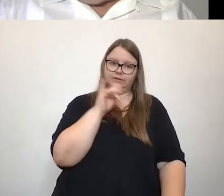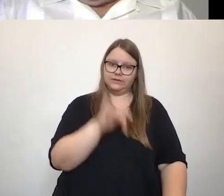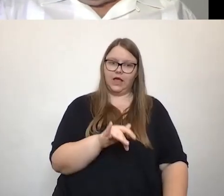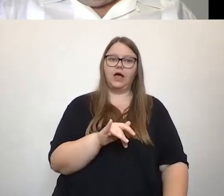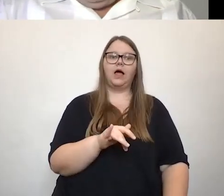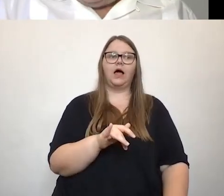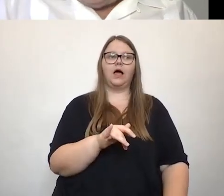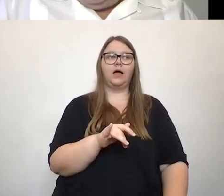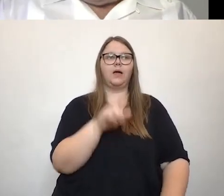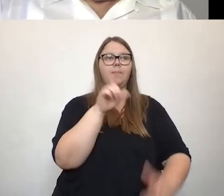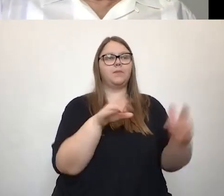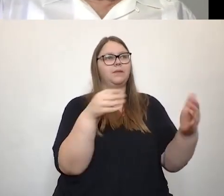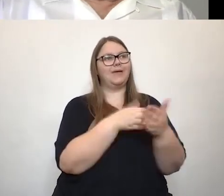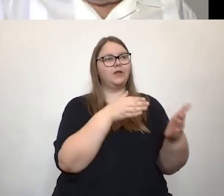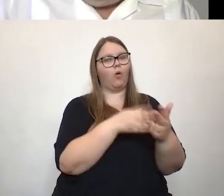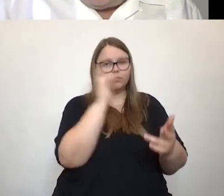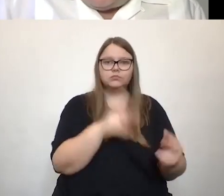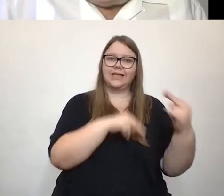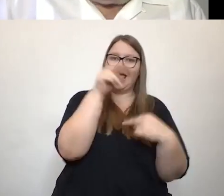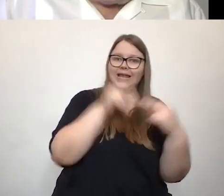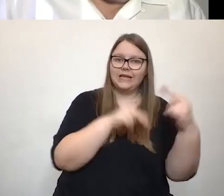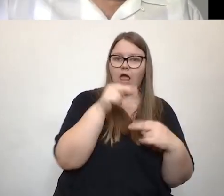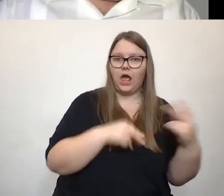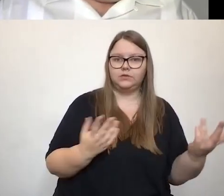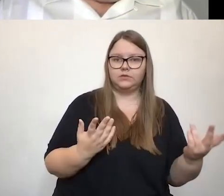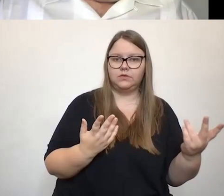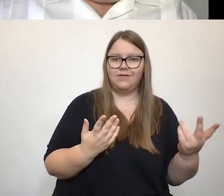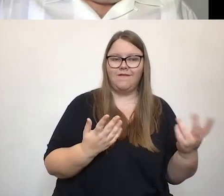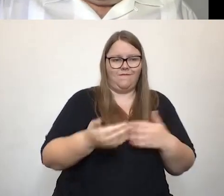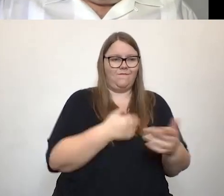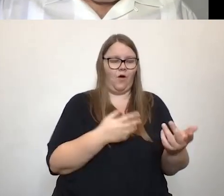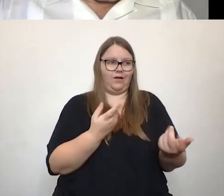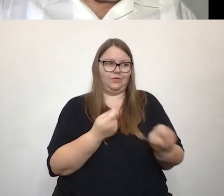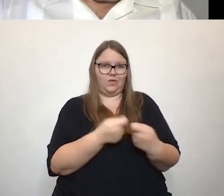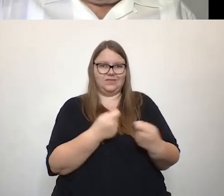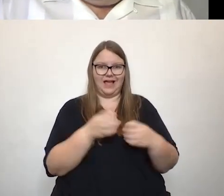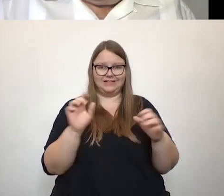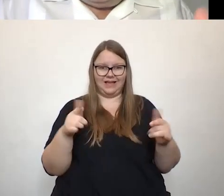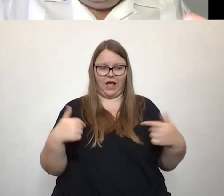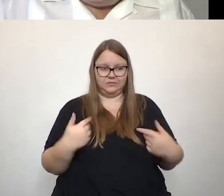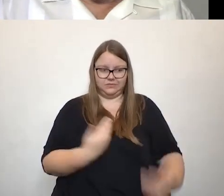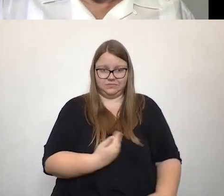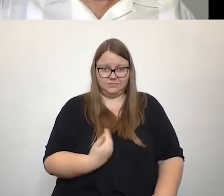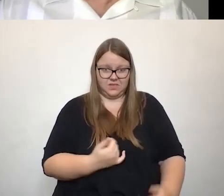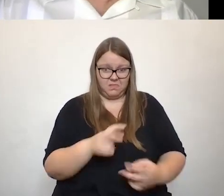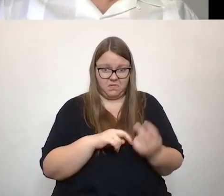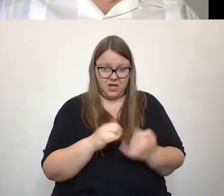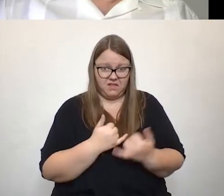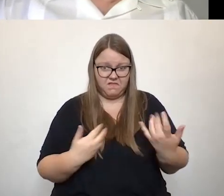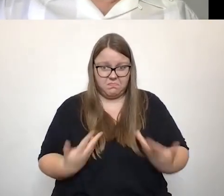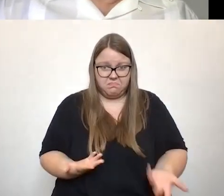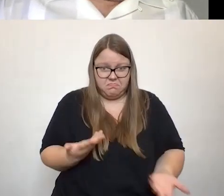Menschen mit Behinderung auch persönlich kennenzulernen, viele haben gar keine Kontakte mit Menschen mit Behinderung, sind da völlig verunsichert, wissen gar nicht, wie sie damit umgehen sollen,